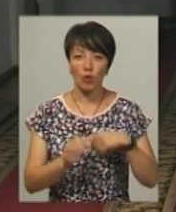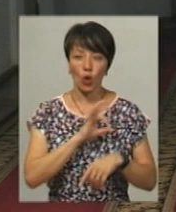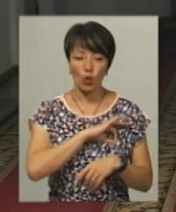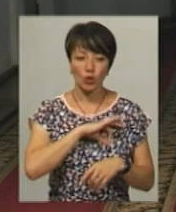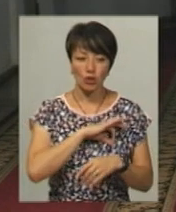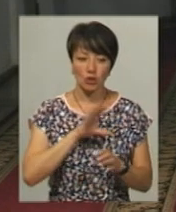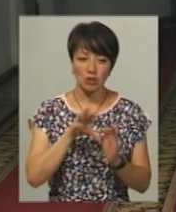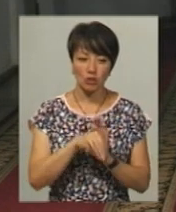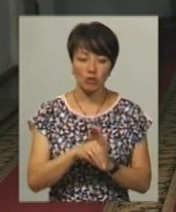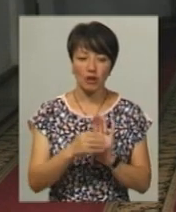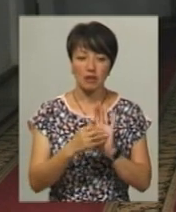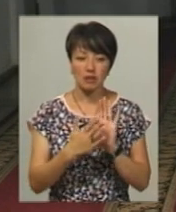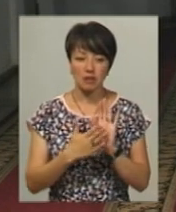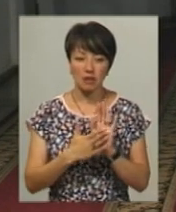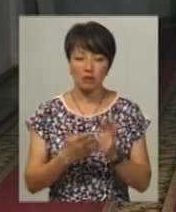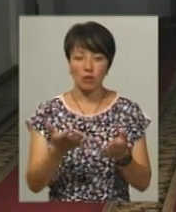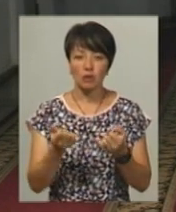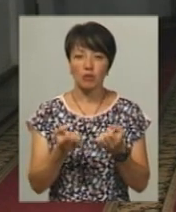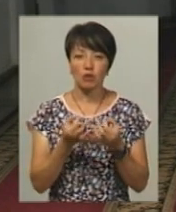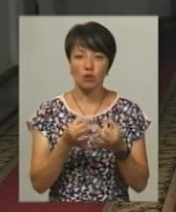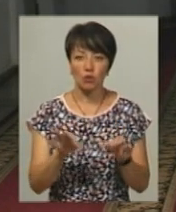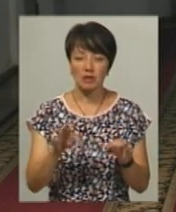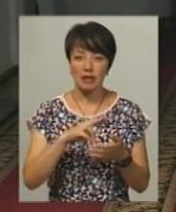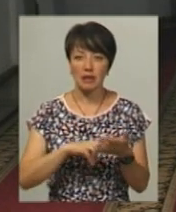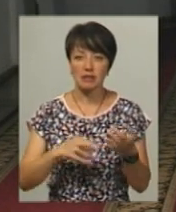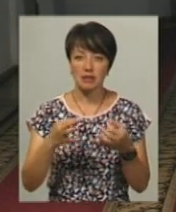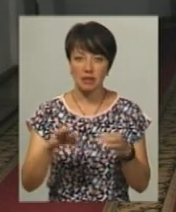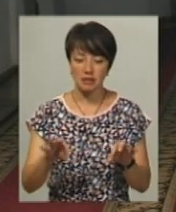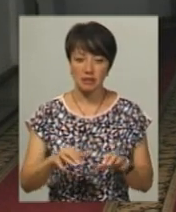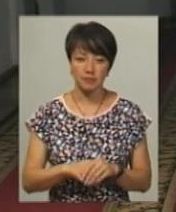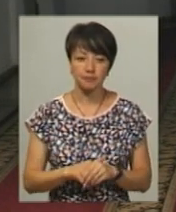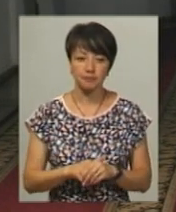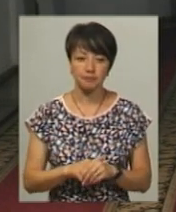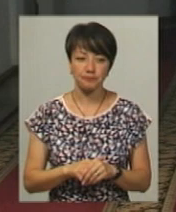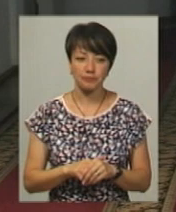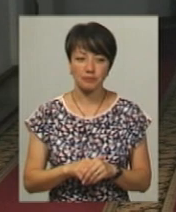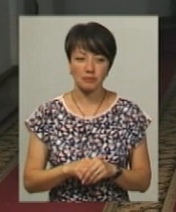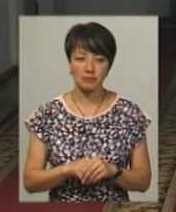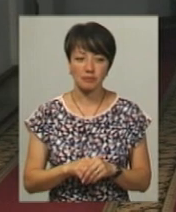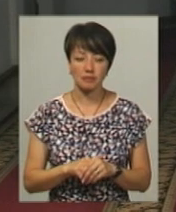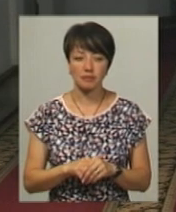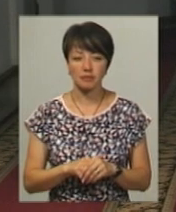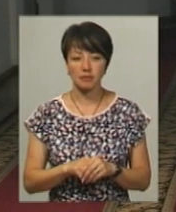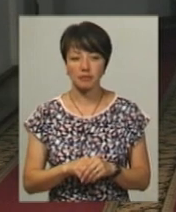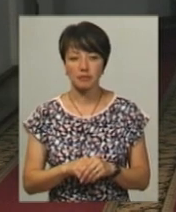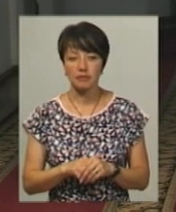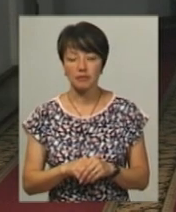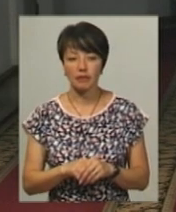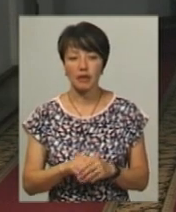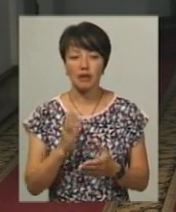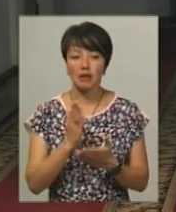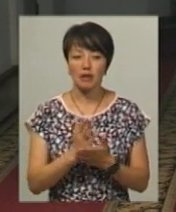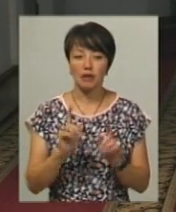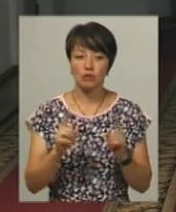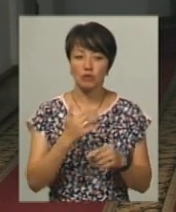складова, реєстрації, отримання дозволів, ліцензій і сертифікатів, маркетингові речі. Є